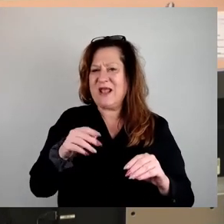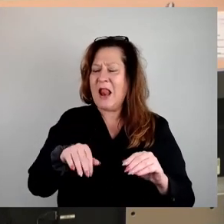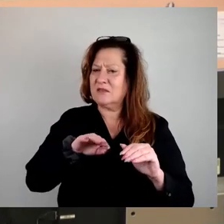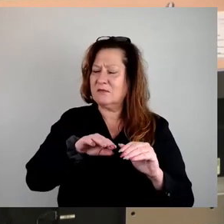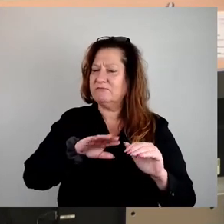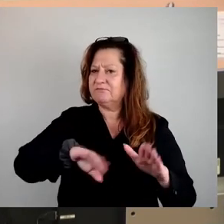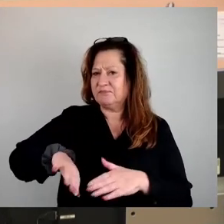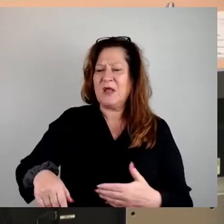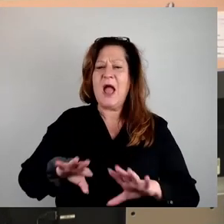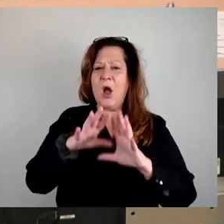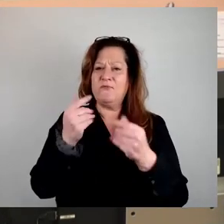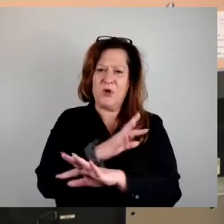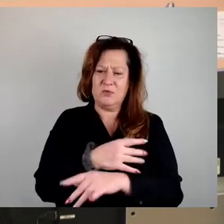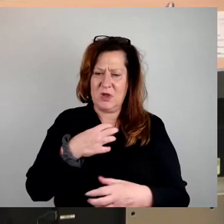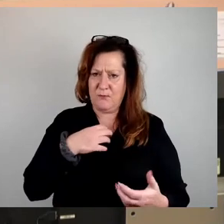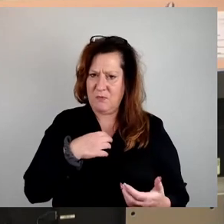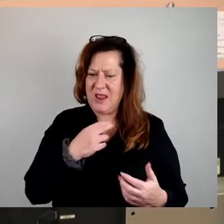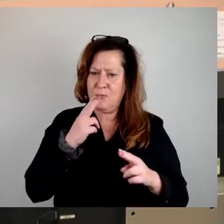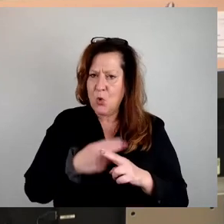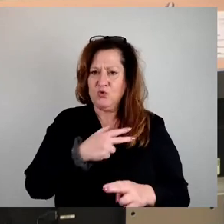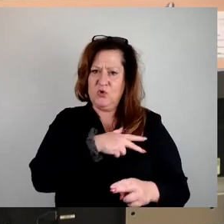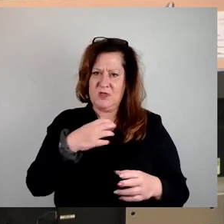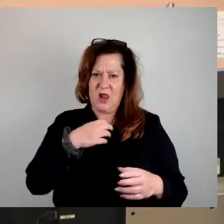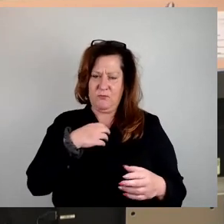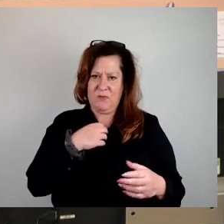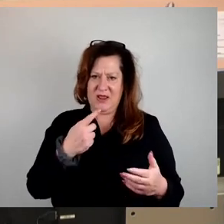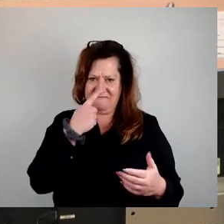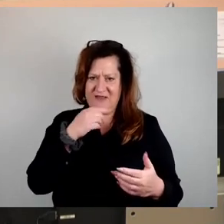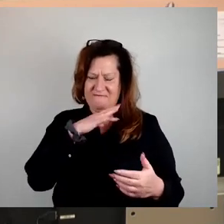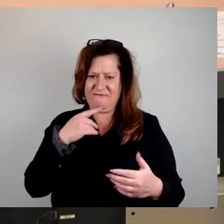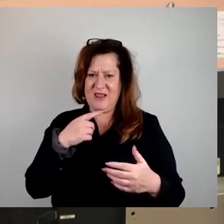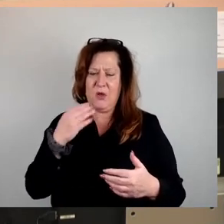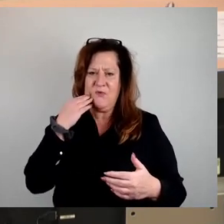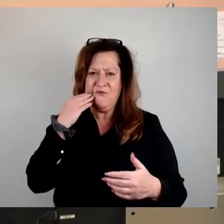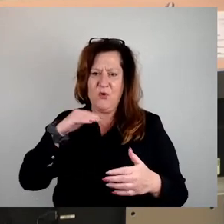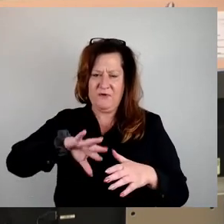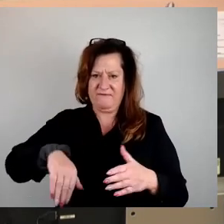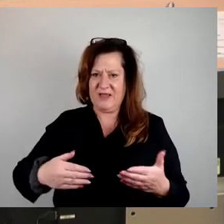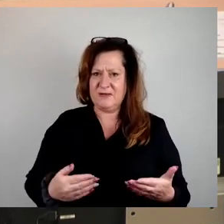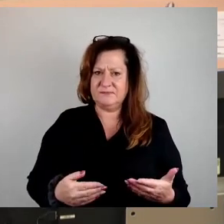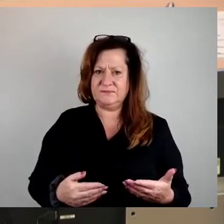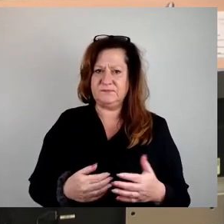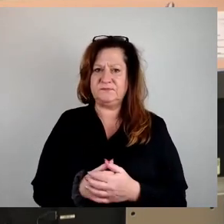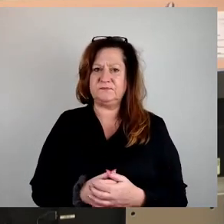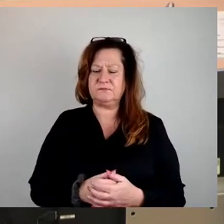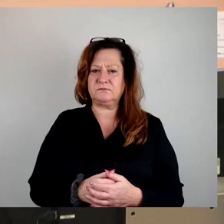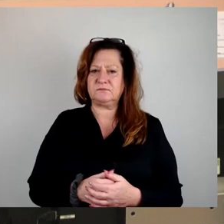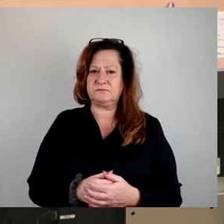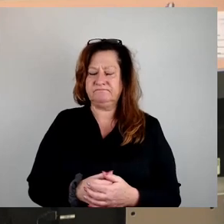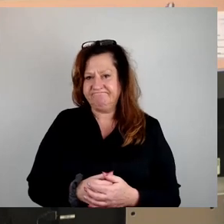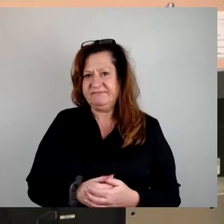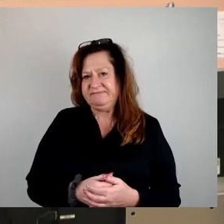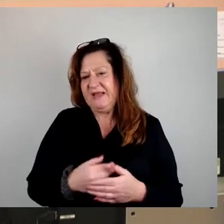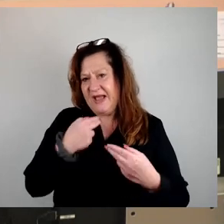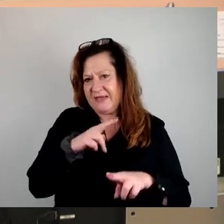Problem neben dem sozialen Problem. Jetzt mal im Prinzip zu den Repliken, die hier so gekommen sind. Herr Krüger, Sie haben